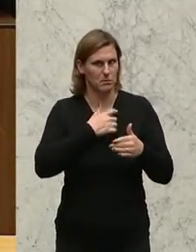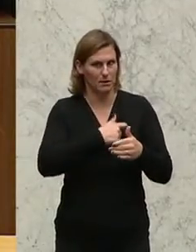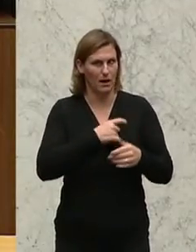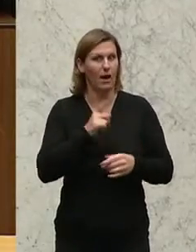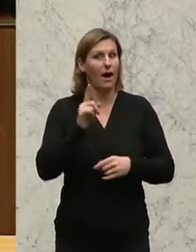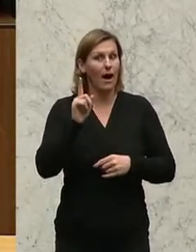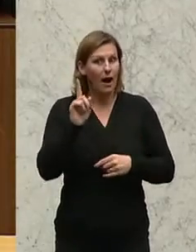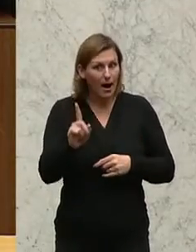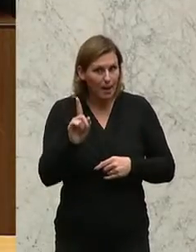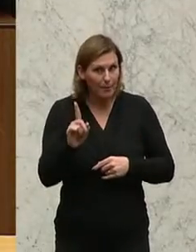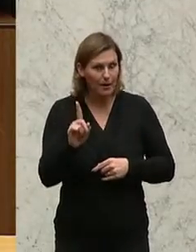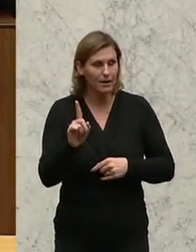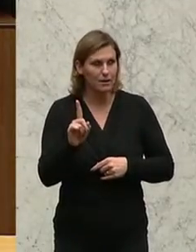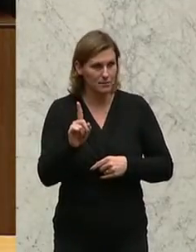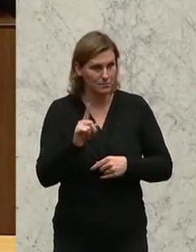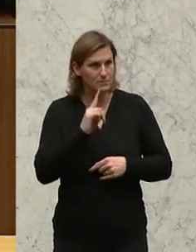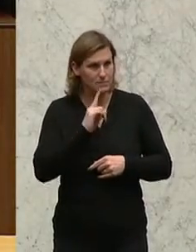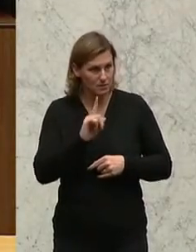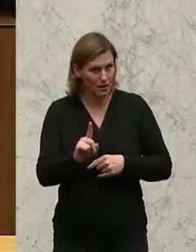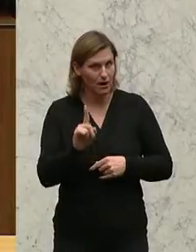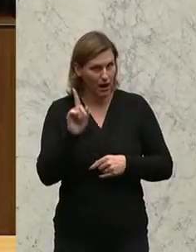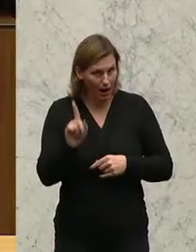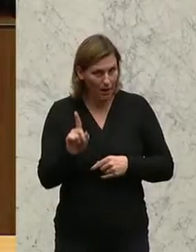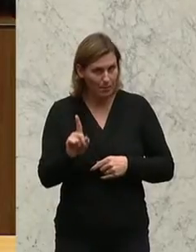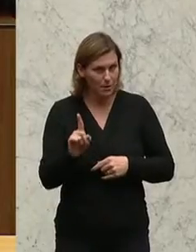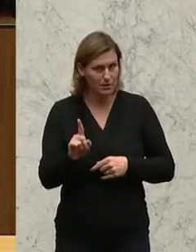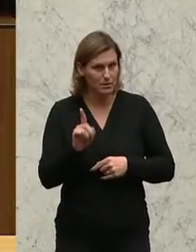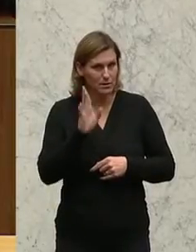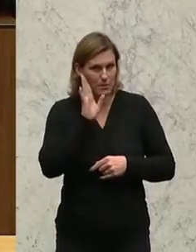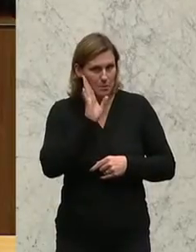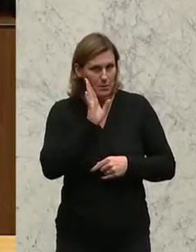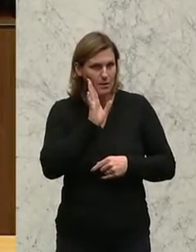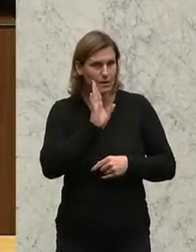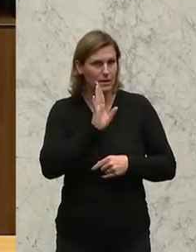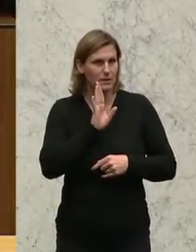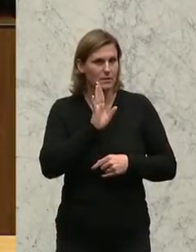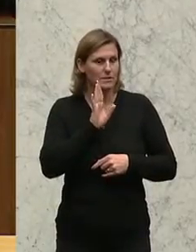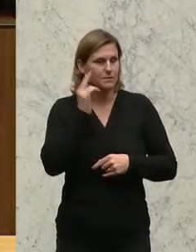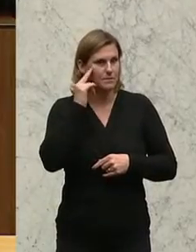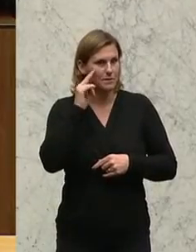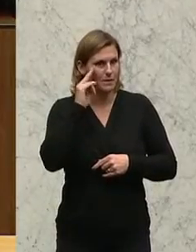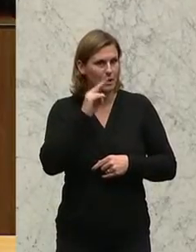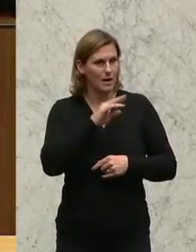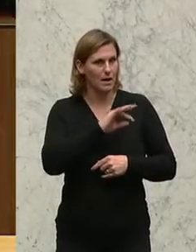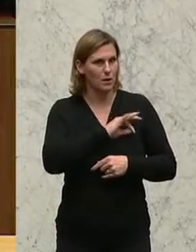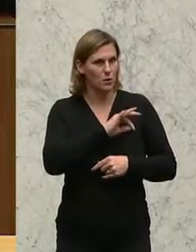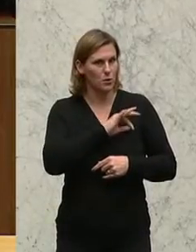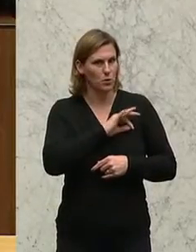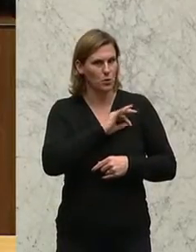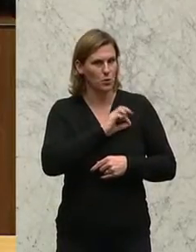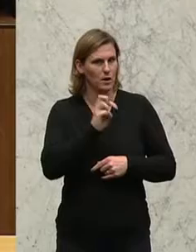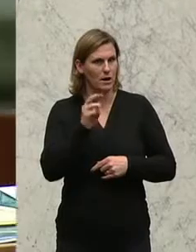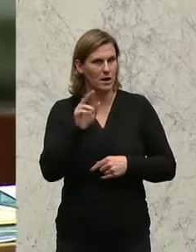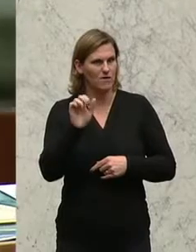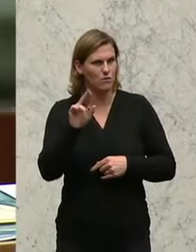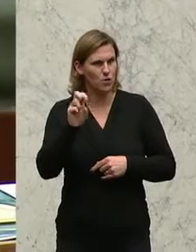aber, aber, wie sage ich ja, Herr Kollege Wurm, Sie müssen nur zuhören, ich habe gerade gesagt, für Asylberechtigte, ich